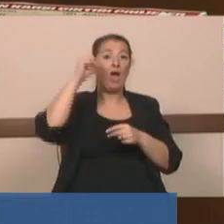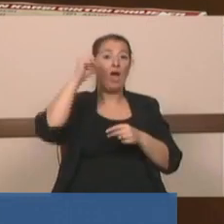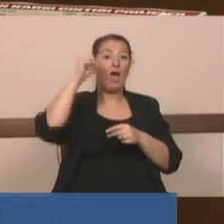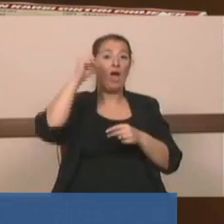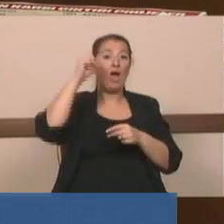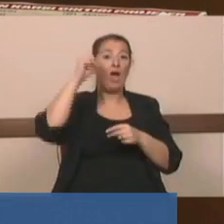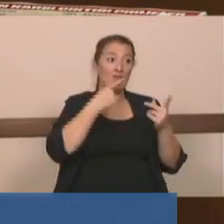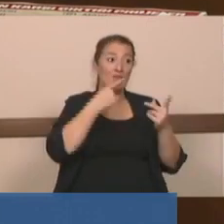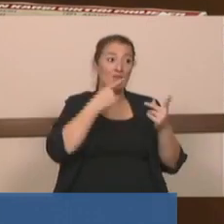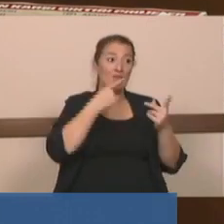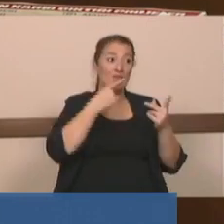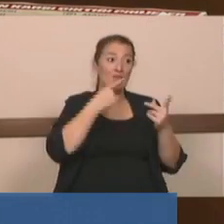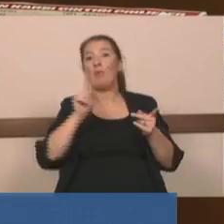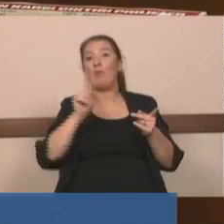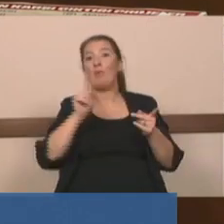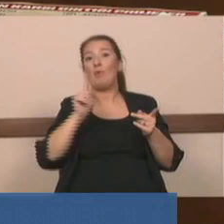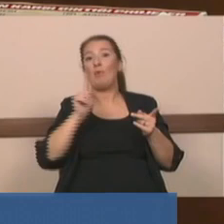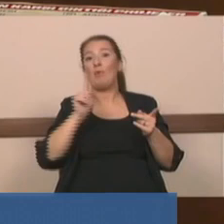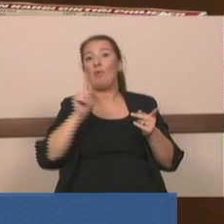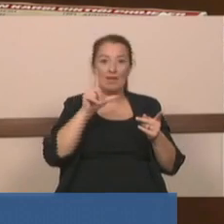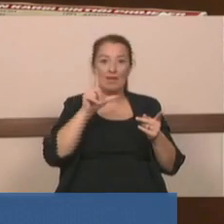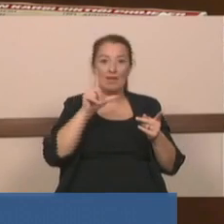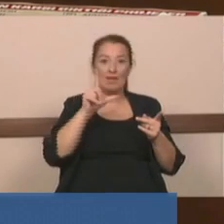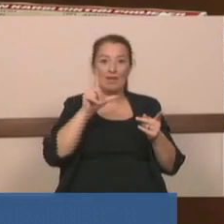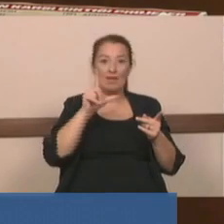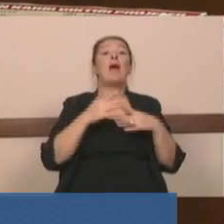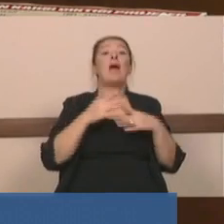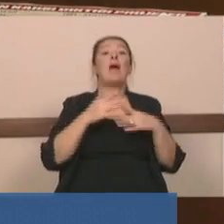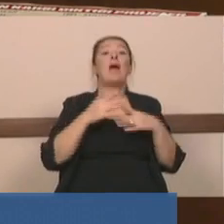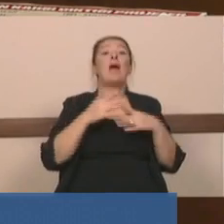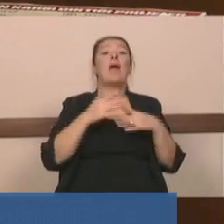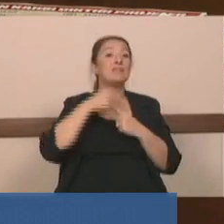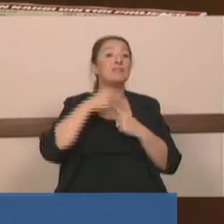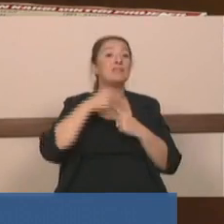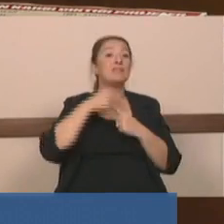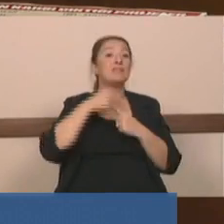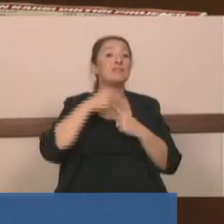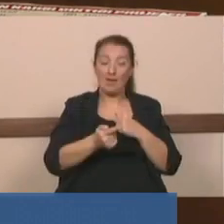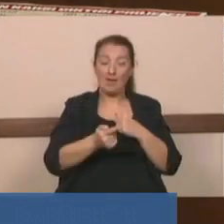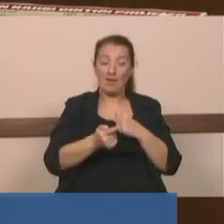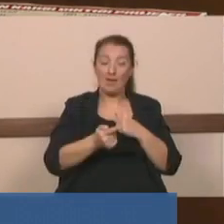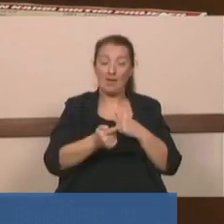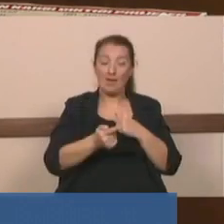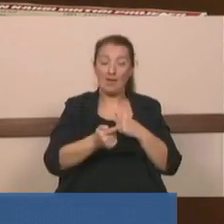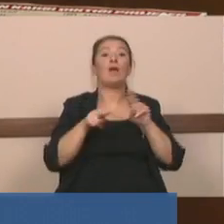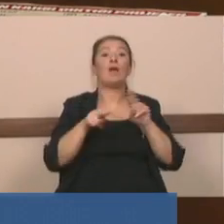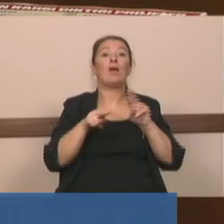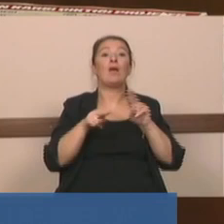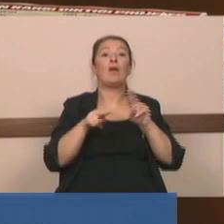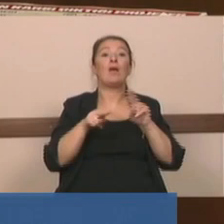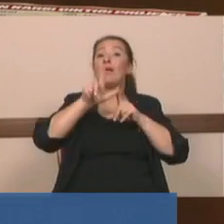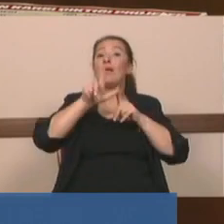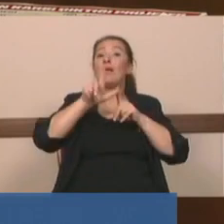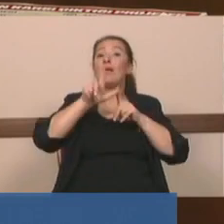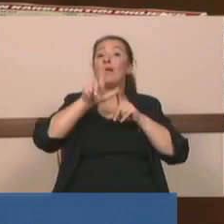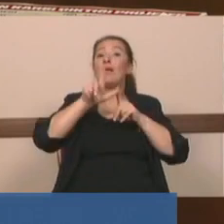Eğer biz deseydik ki bugün, eğer biz deseydik ki Kanal İstanbul'da vazgeçtik deseydik, Sayın